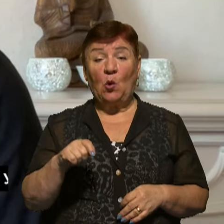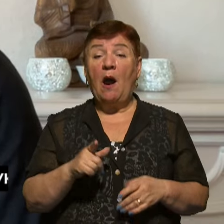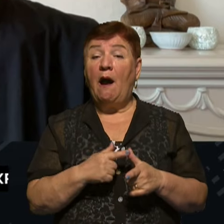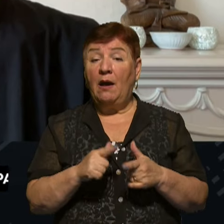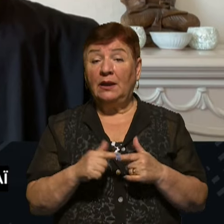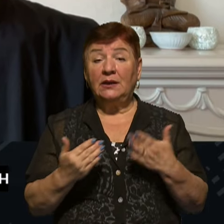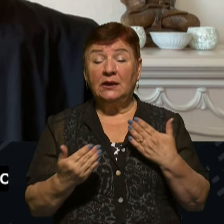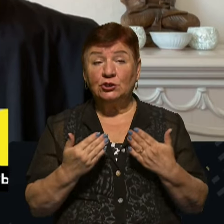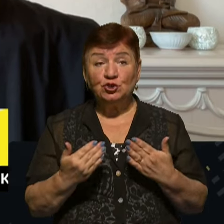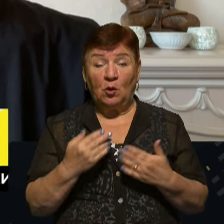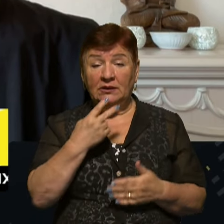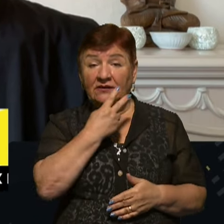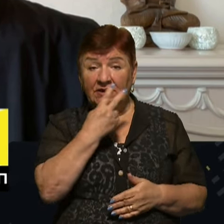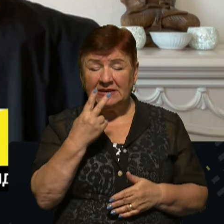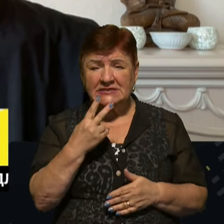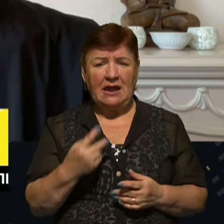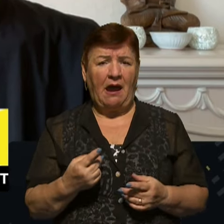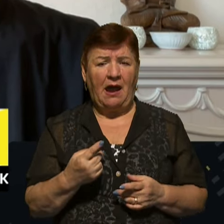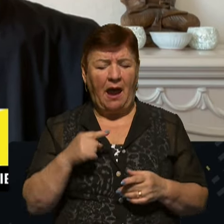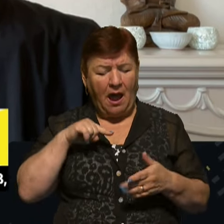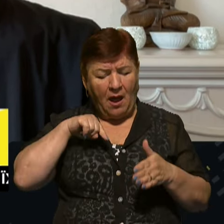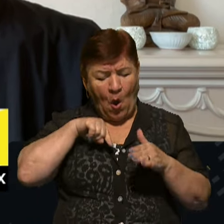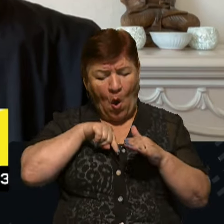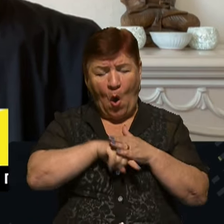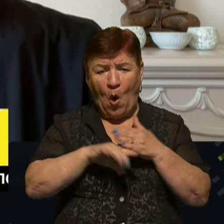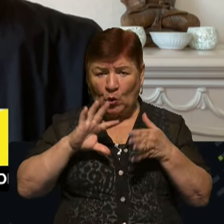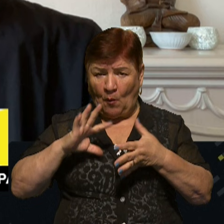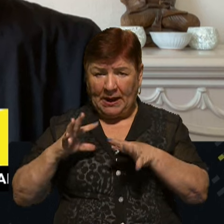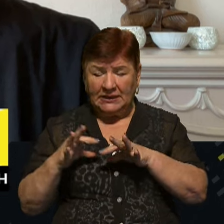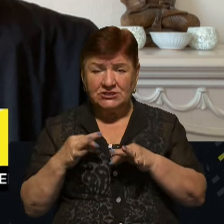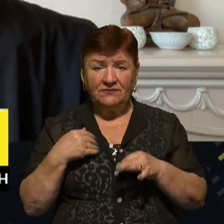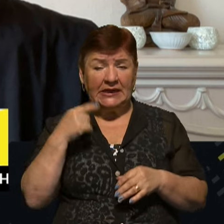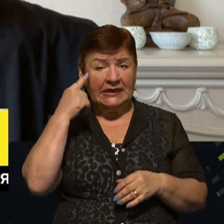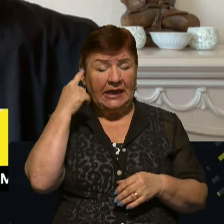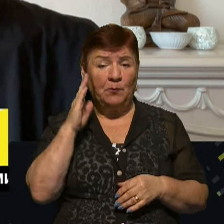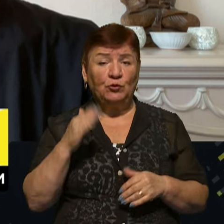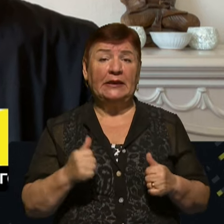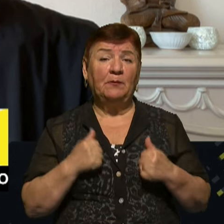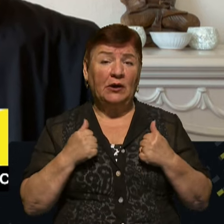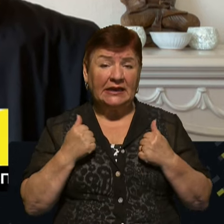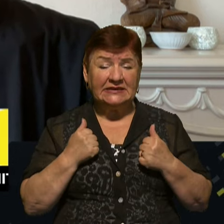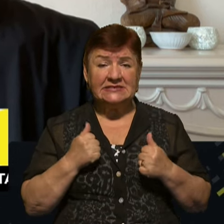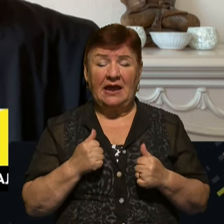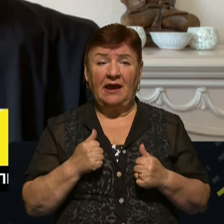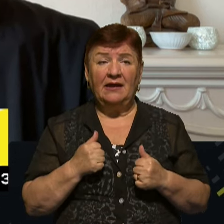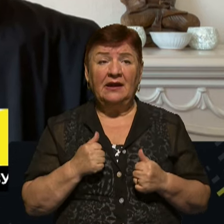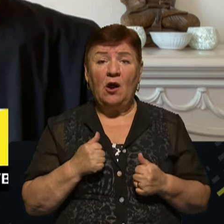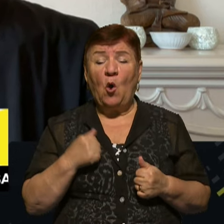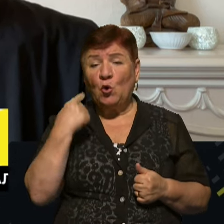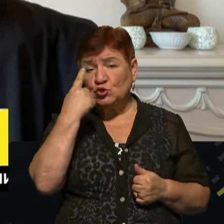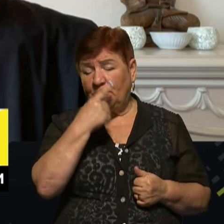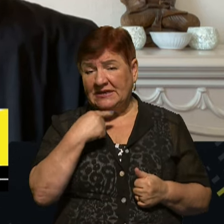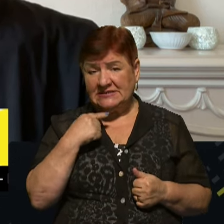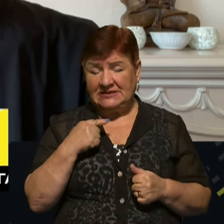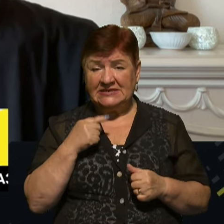якщо дивитися глобальніше, звісно, що Китай буде намагатися просувати власні візії